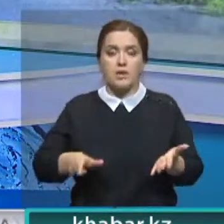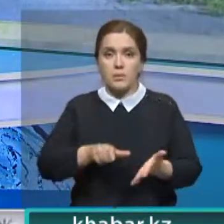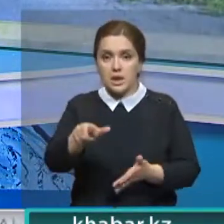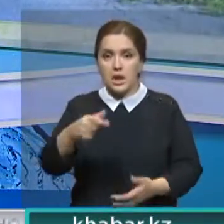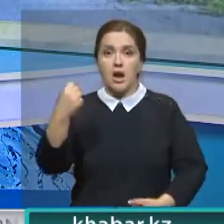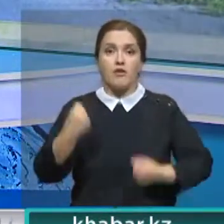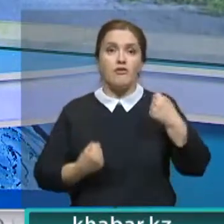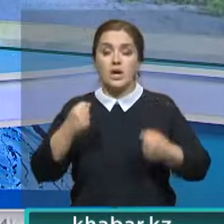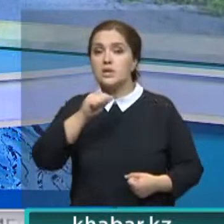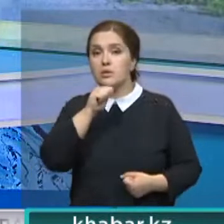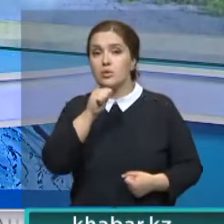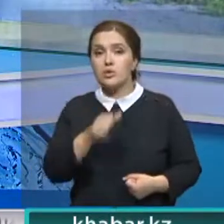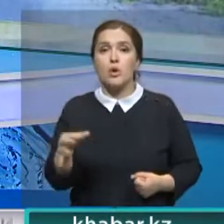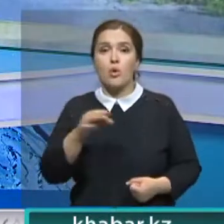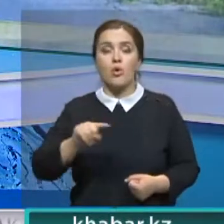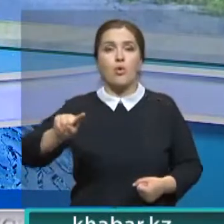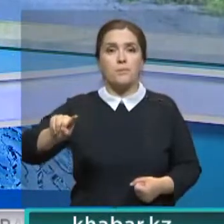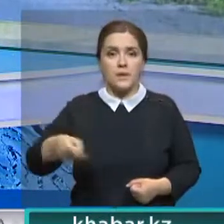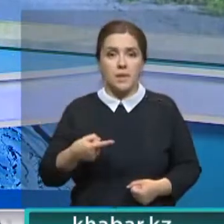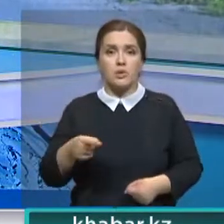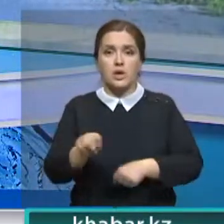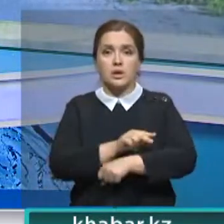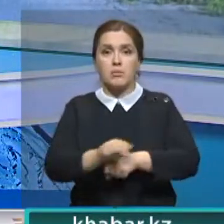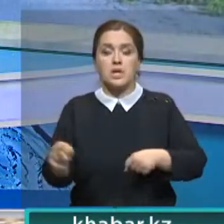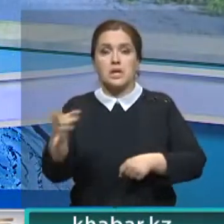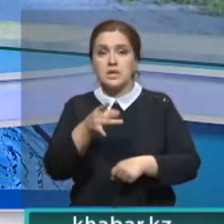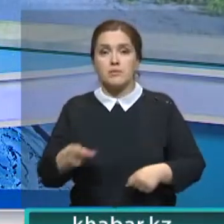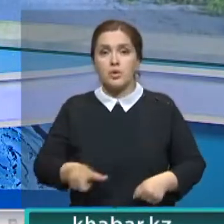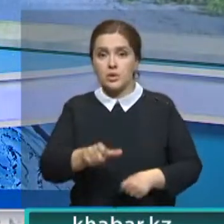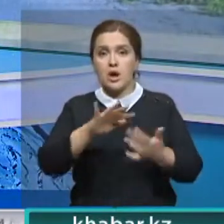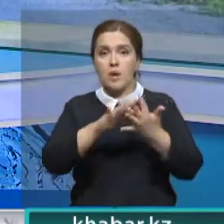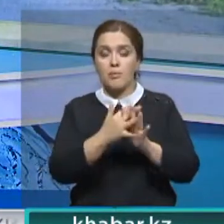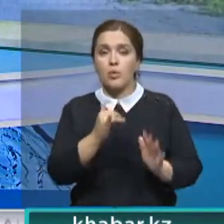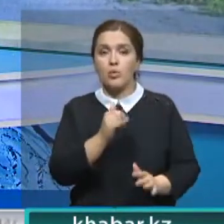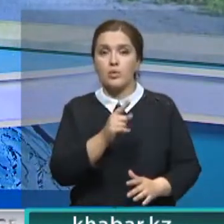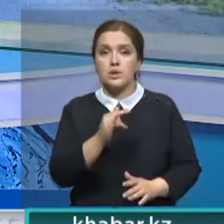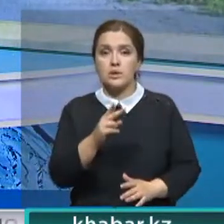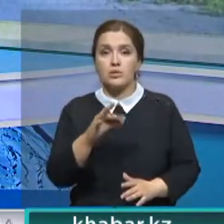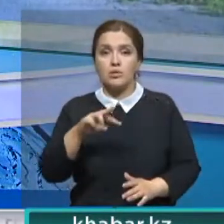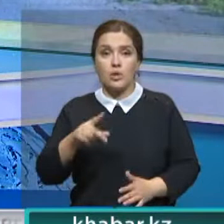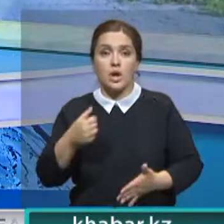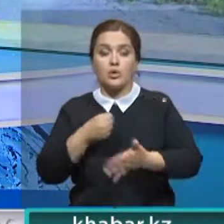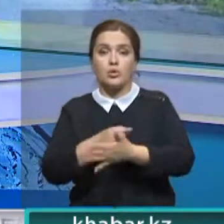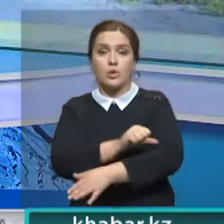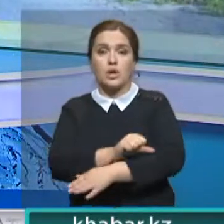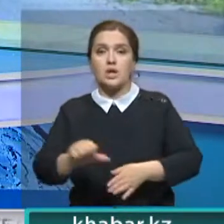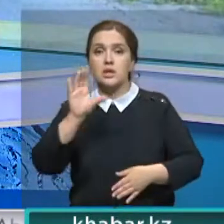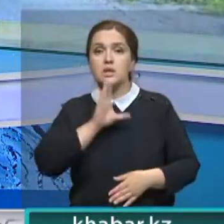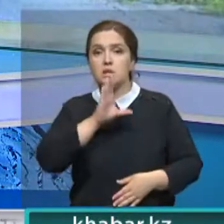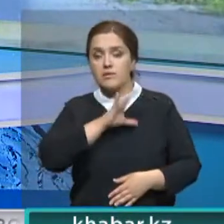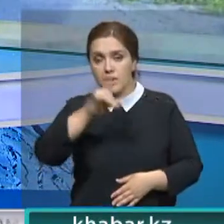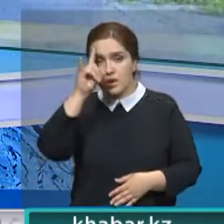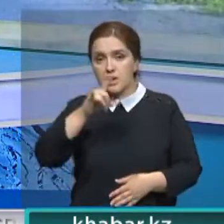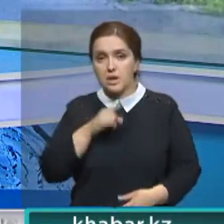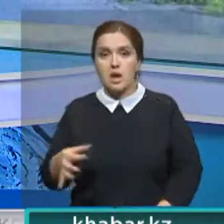асфальтового покрытия. Водители Костанайской области требуют отремонтировать участок республиканской дороги от поселка Озунголь до